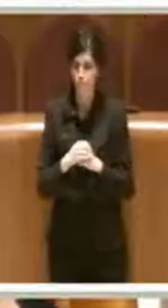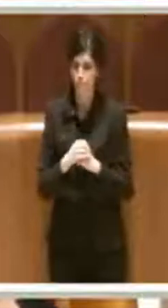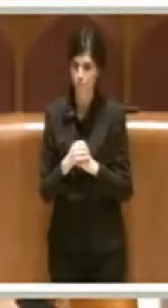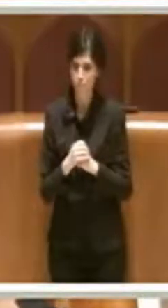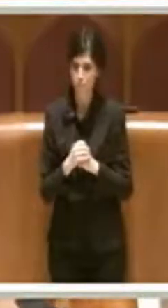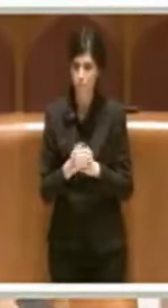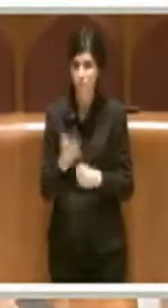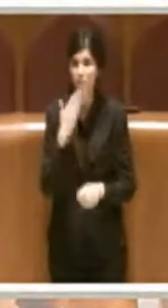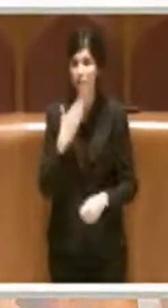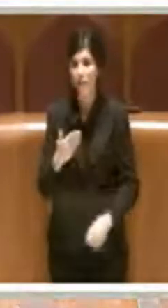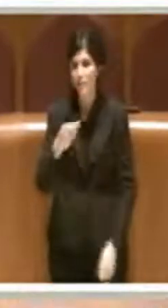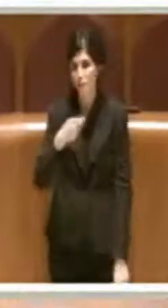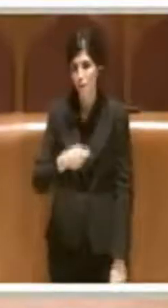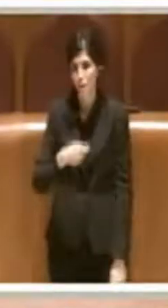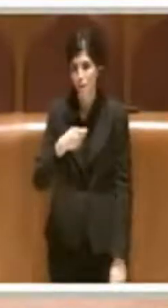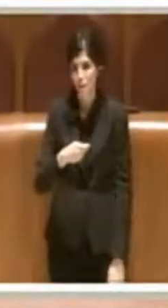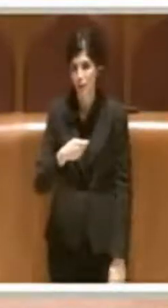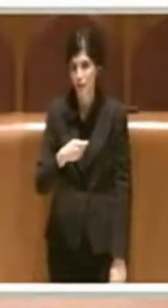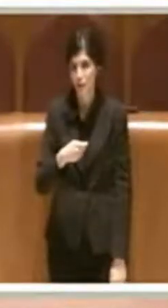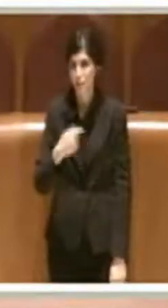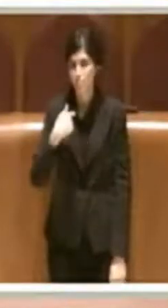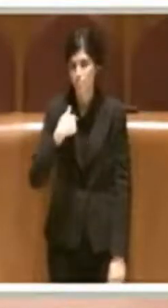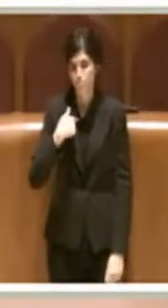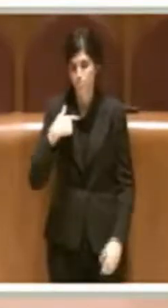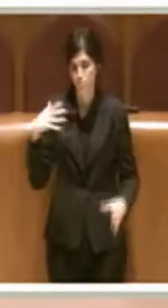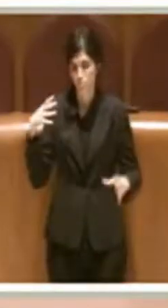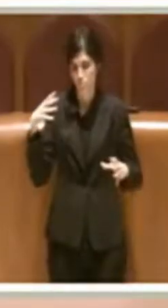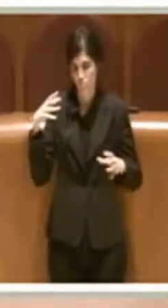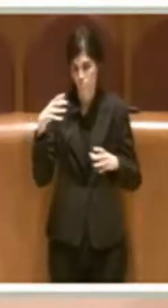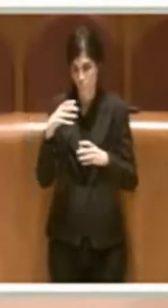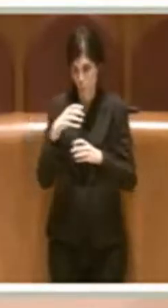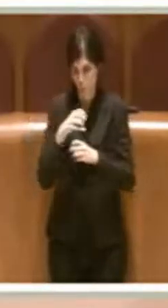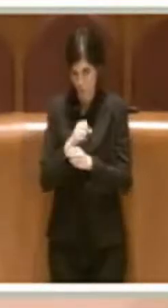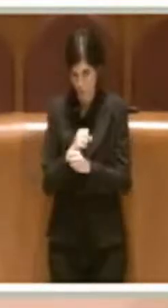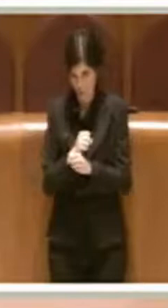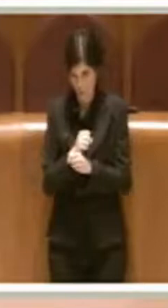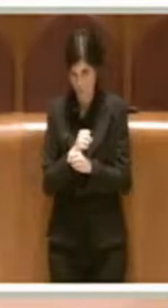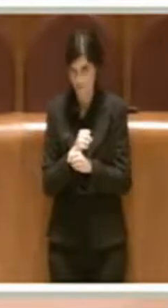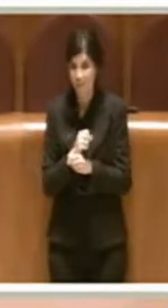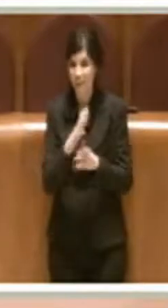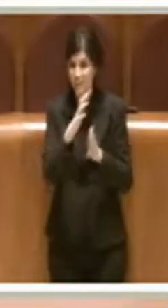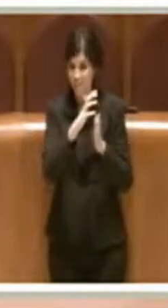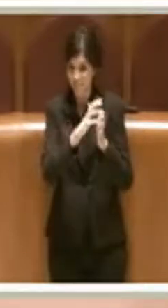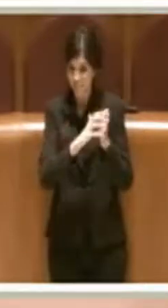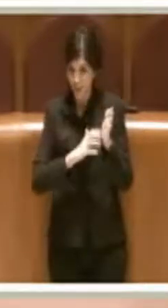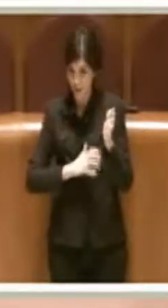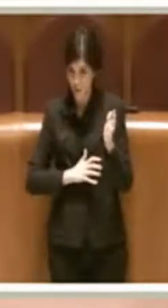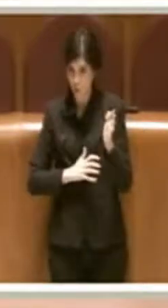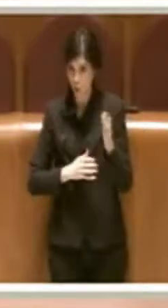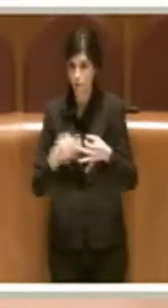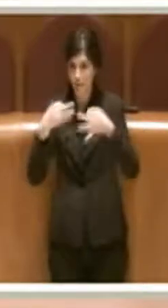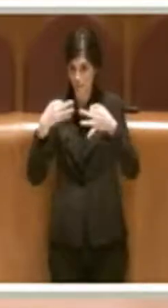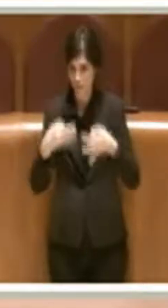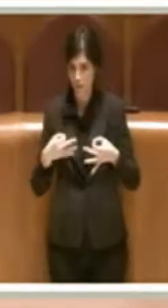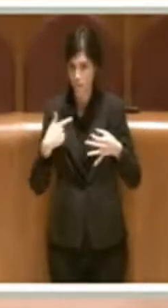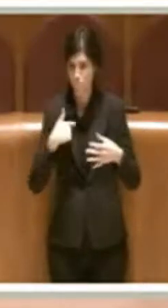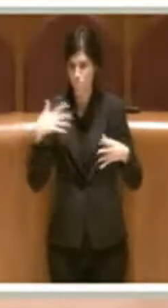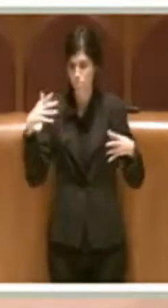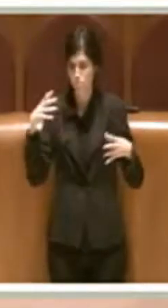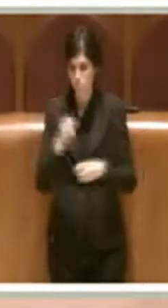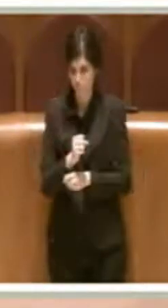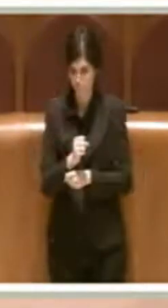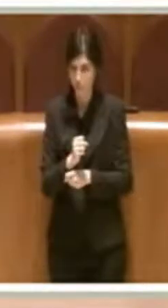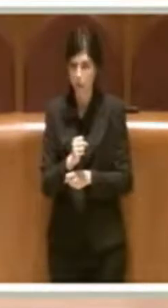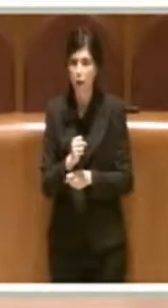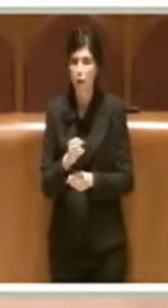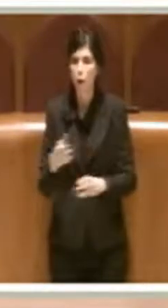Grazie Presidente, vado a sintetizzare quello che sarà dunque il testo definitivo. Per quanto